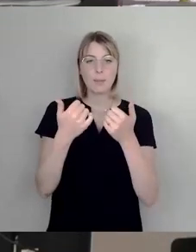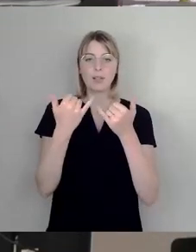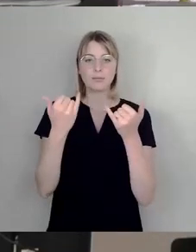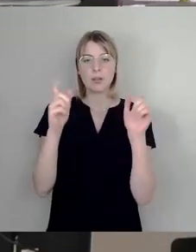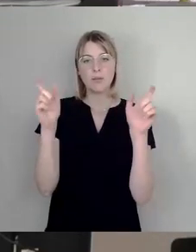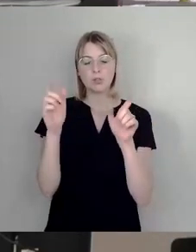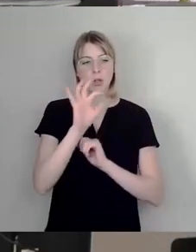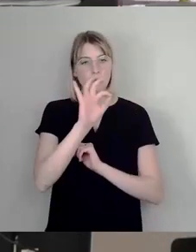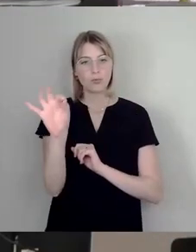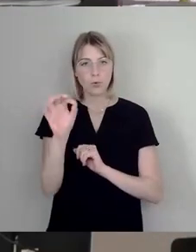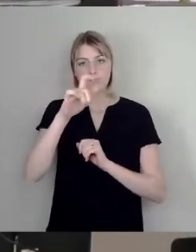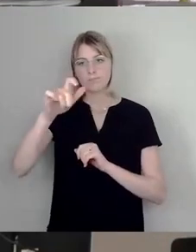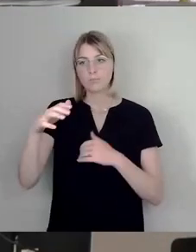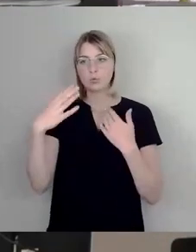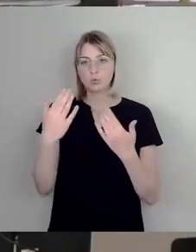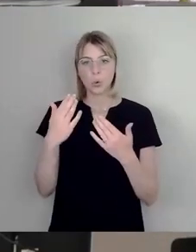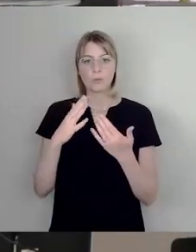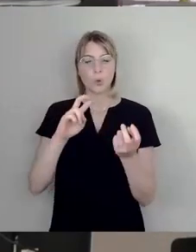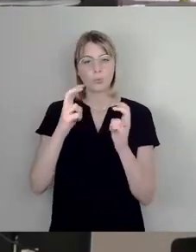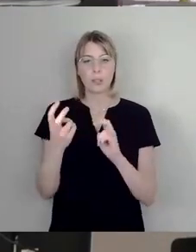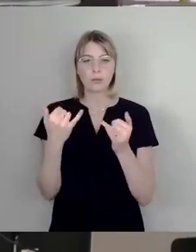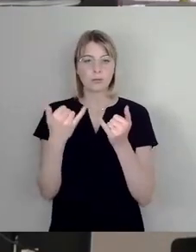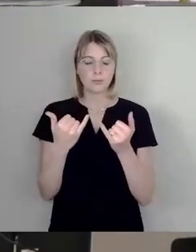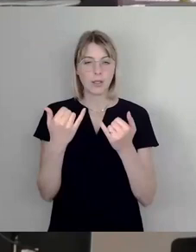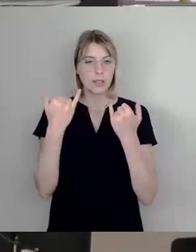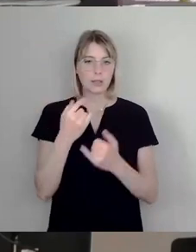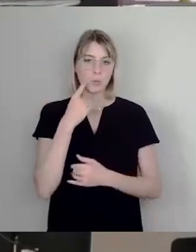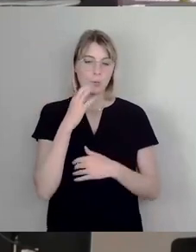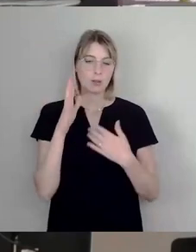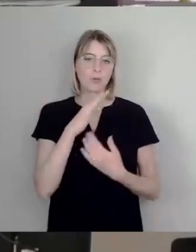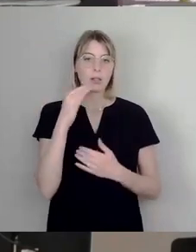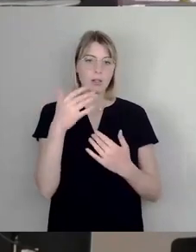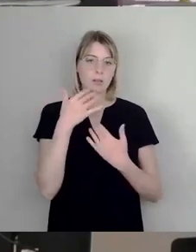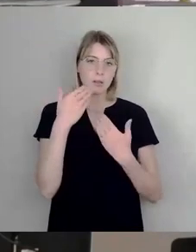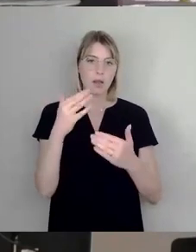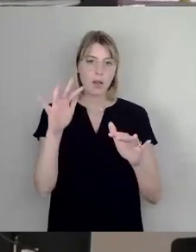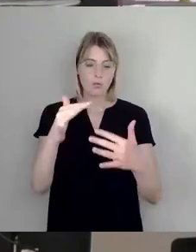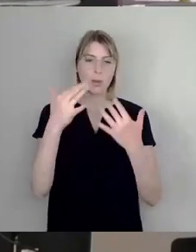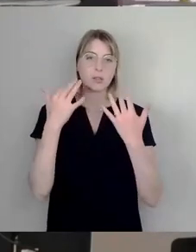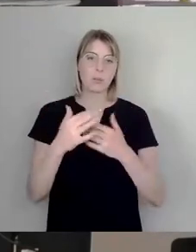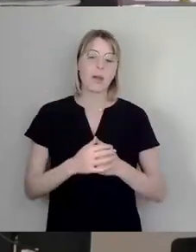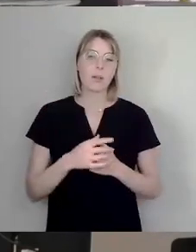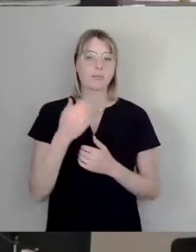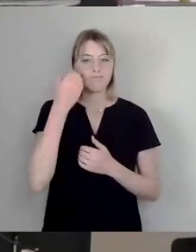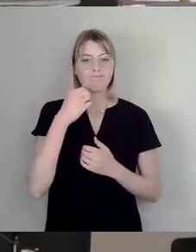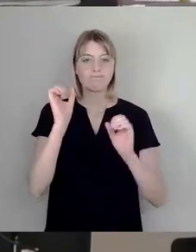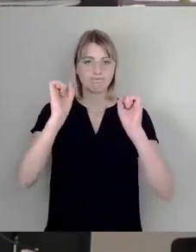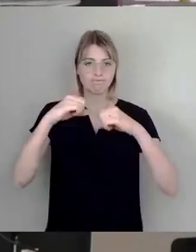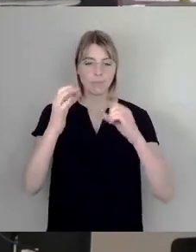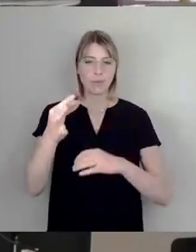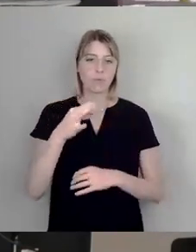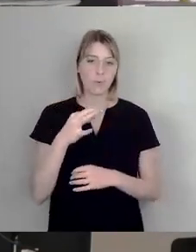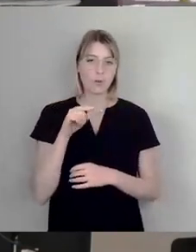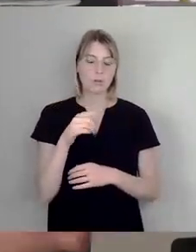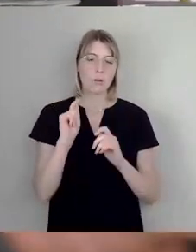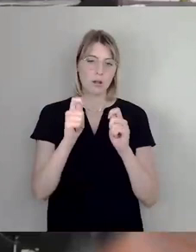hier in der Stadt sich darstellt. Vielen Dank für Ihre Aufmerksamkeit und ja bitte um Zustimmung für unseren interfraktionellen Antrag.